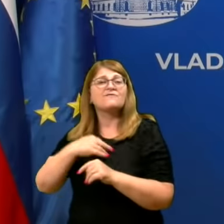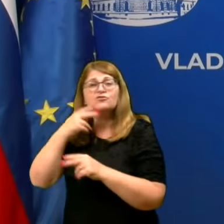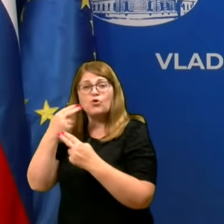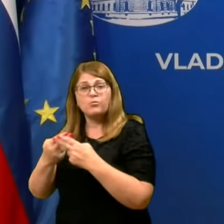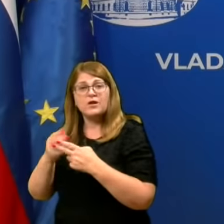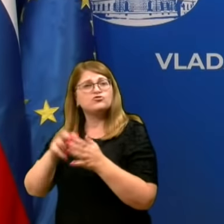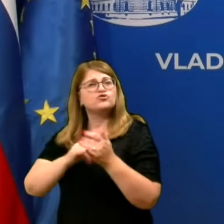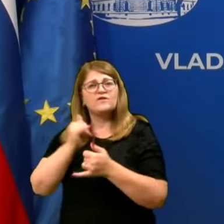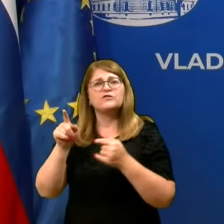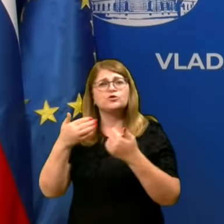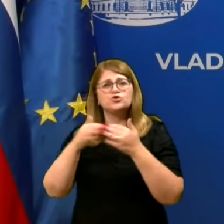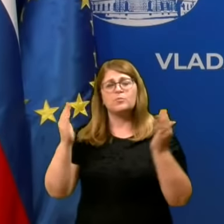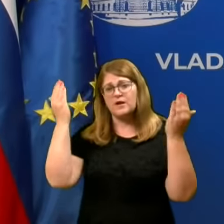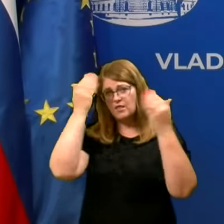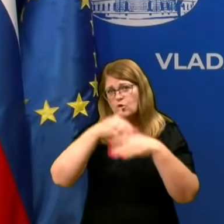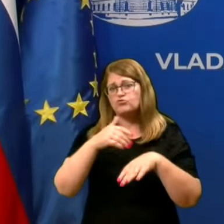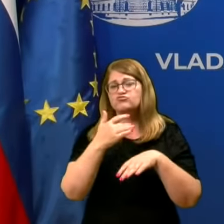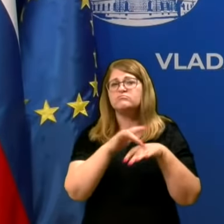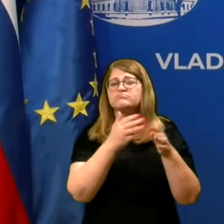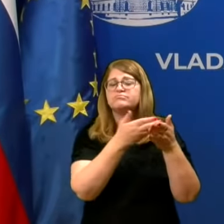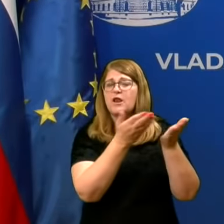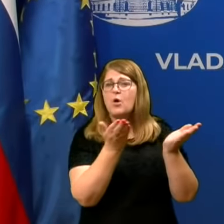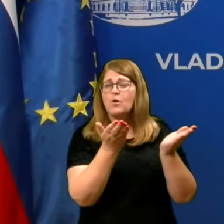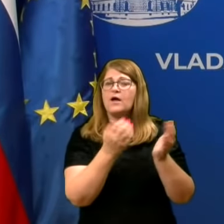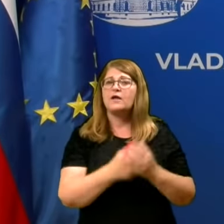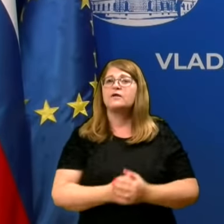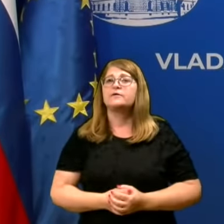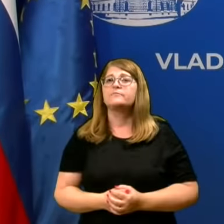odprti nekateri nočni lokali.